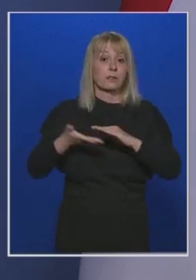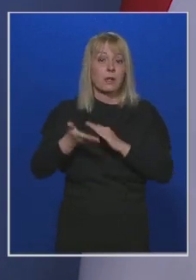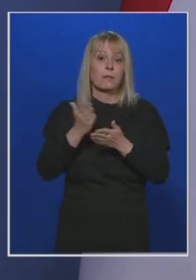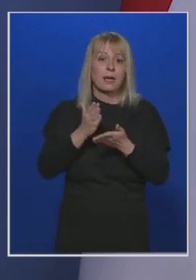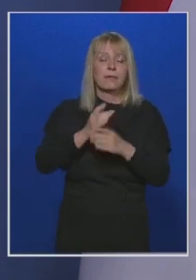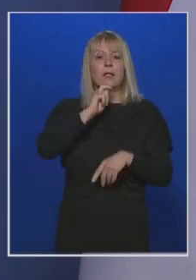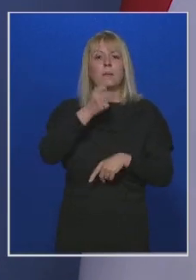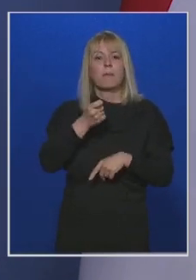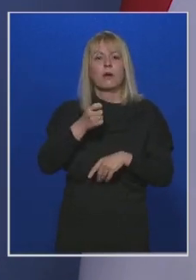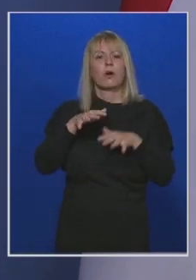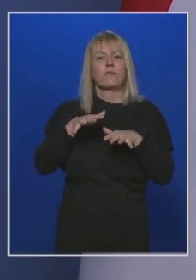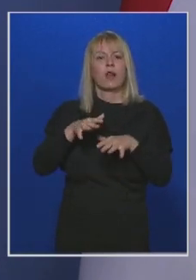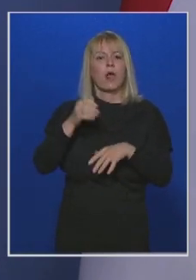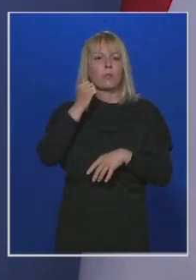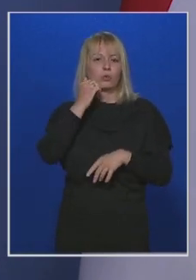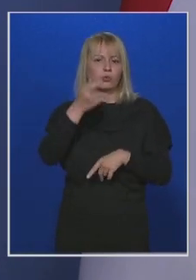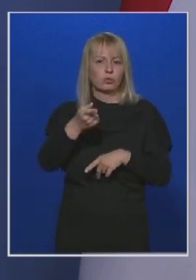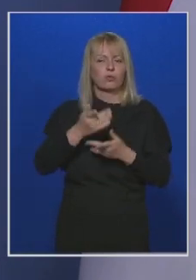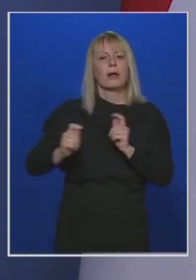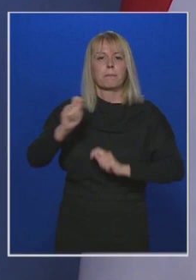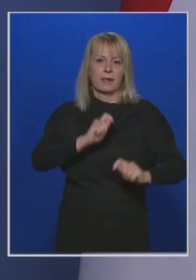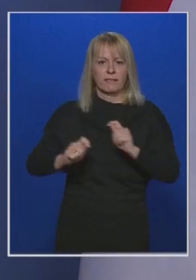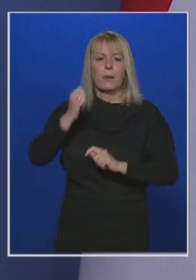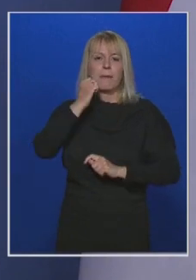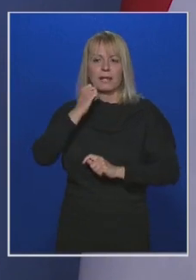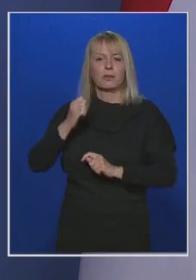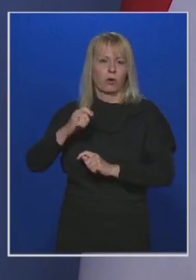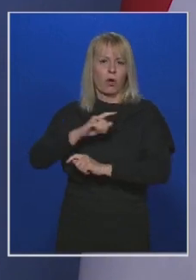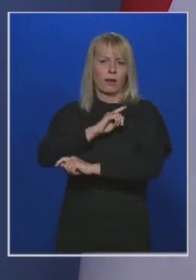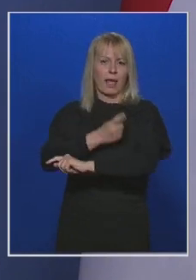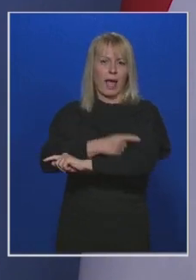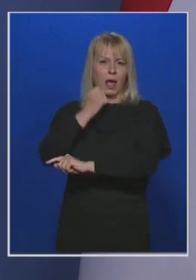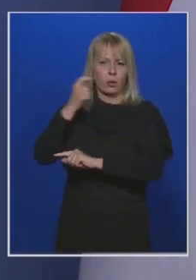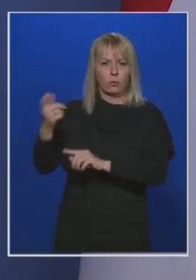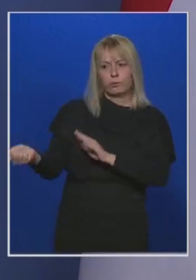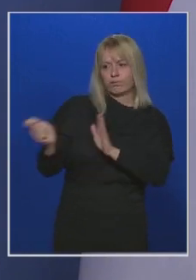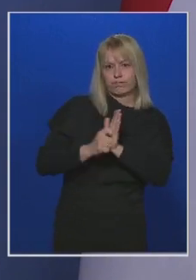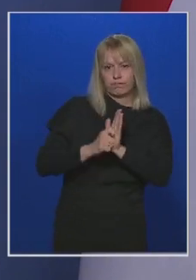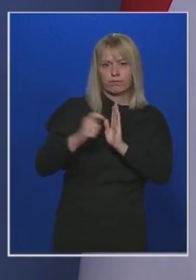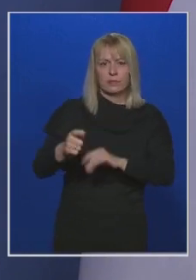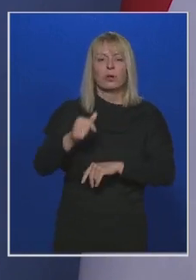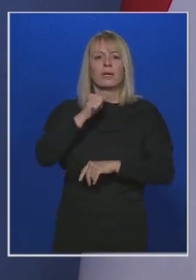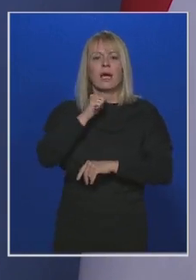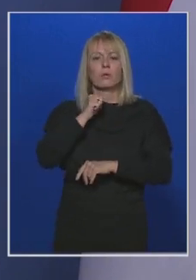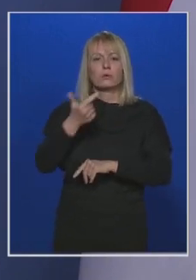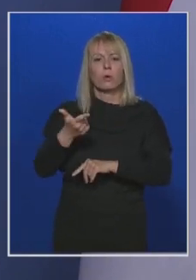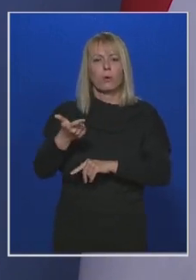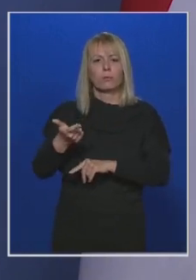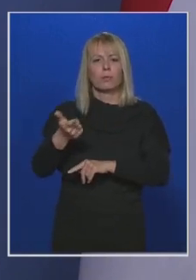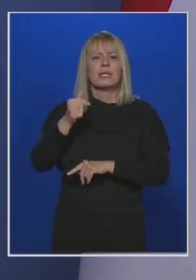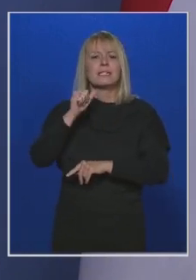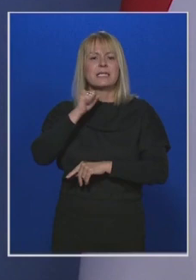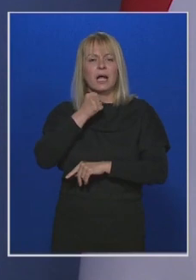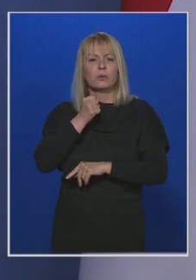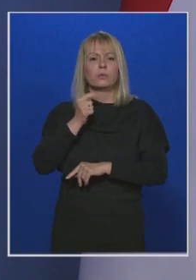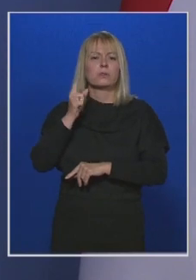a magyar villamos művek megvásárolja a mátrai erőművet és a Geosol Kft-t és tulajdonú Status Power